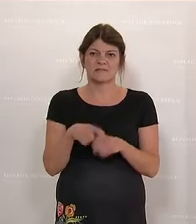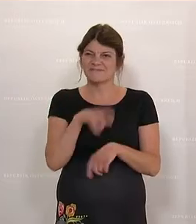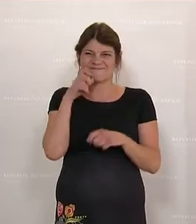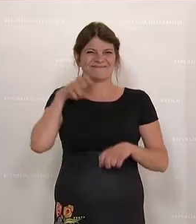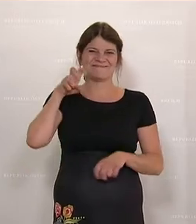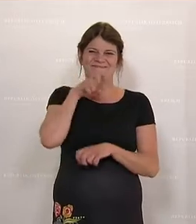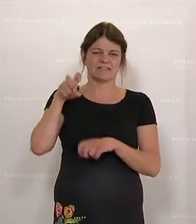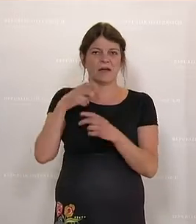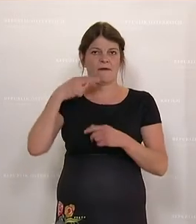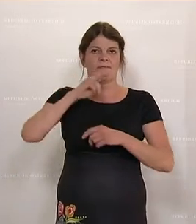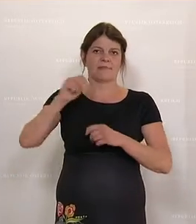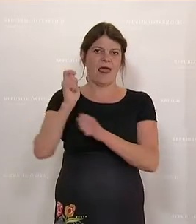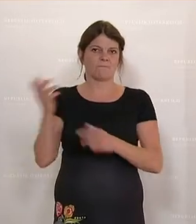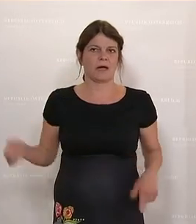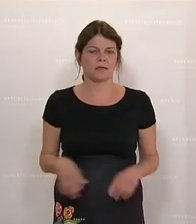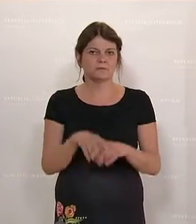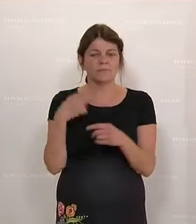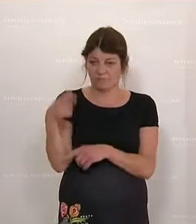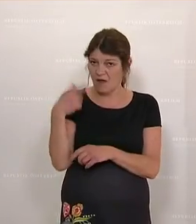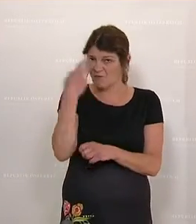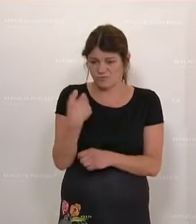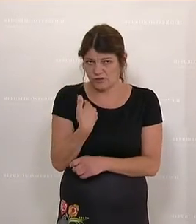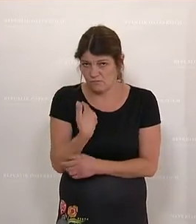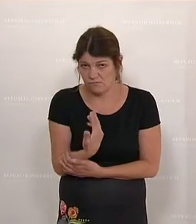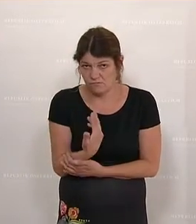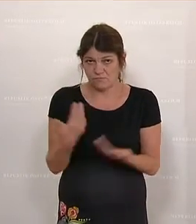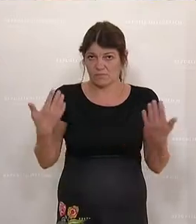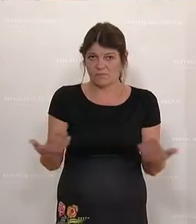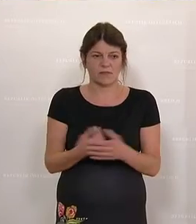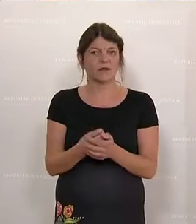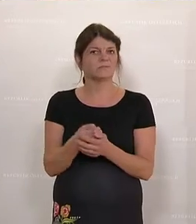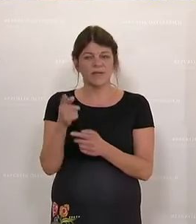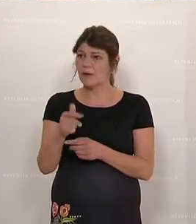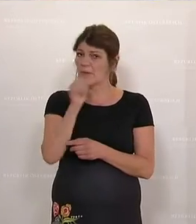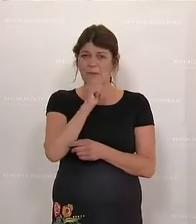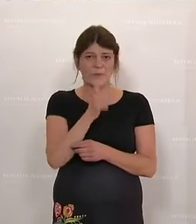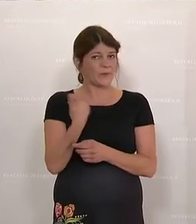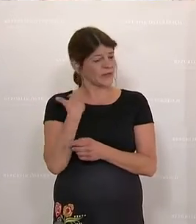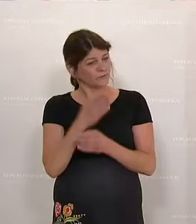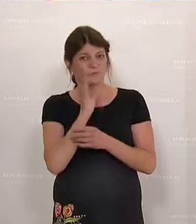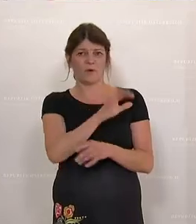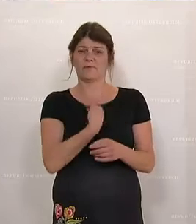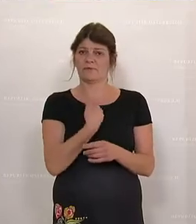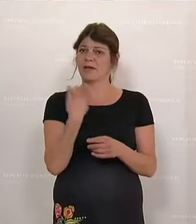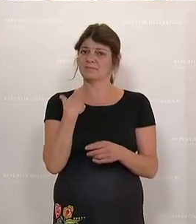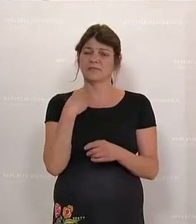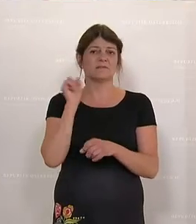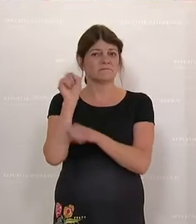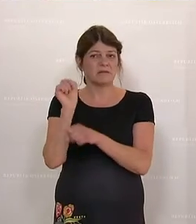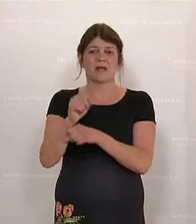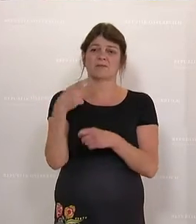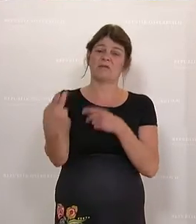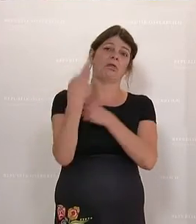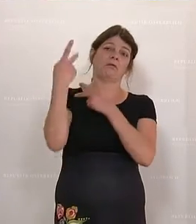Karl Nehammer ist. Das verstehe ich, das konzitiere ich den grünen Freunden und ich ignoriere die aufgeregten